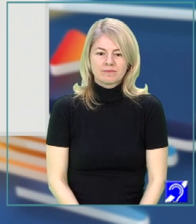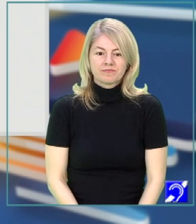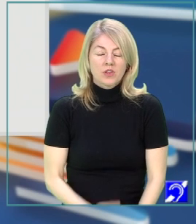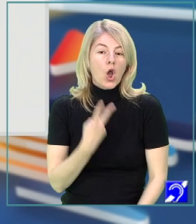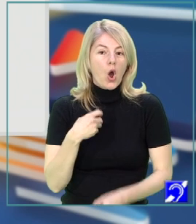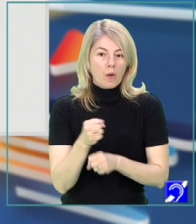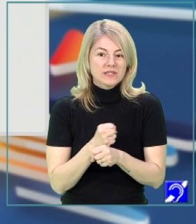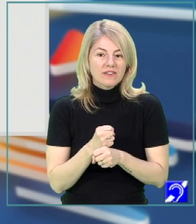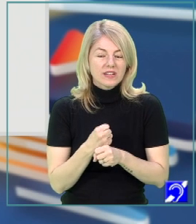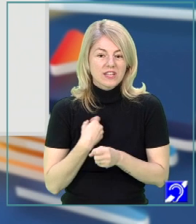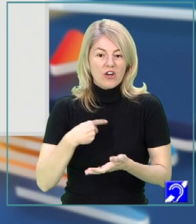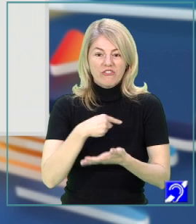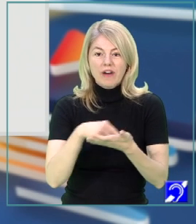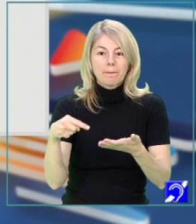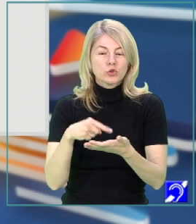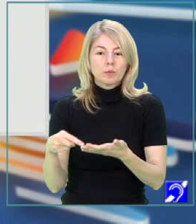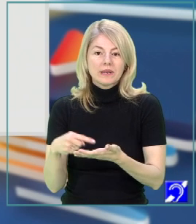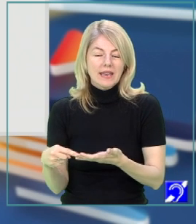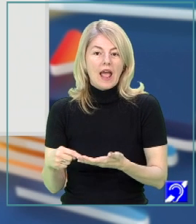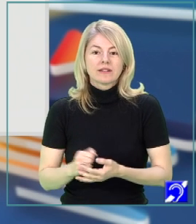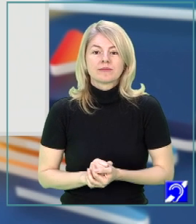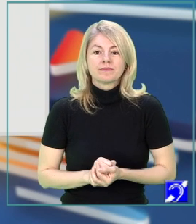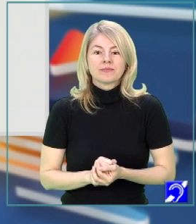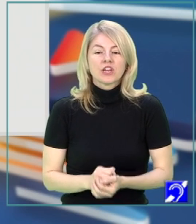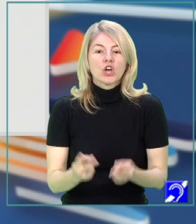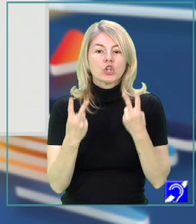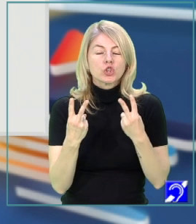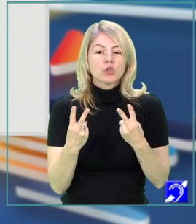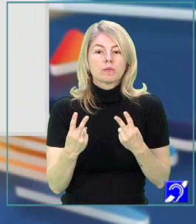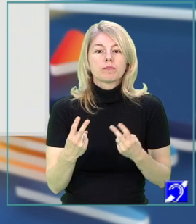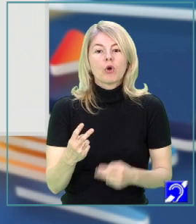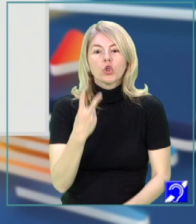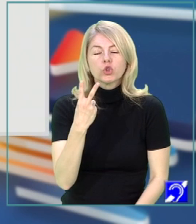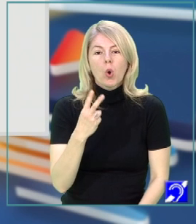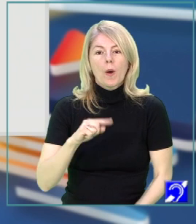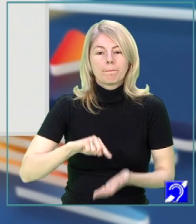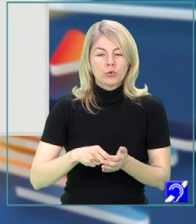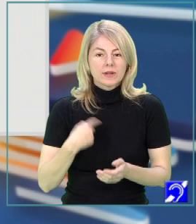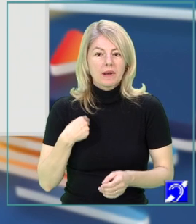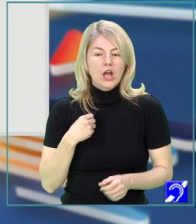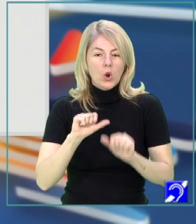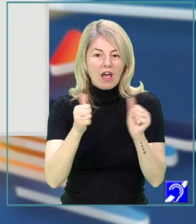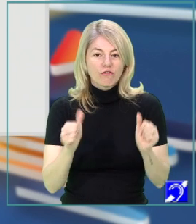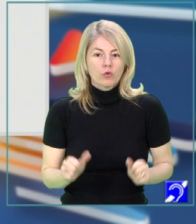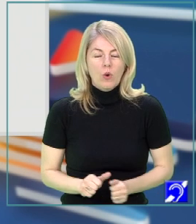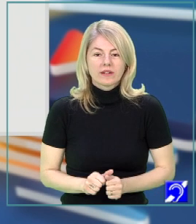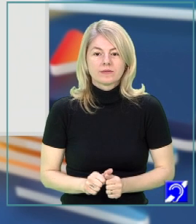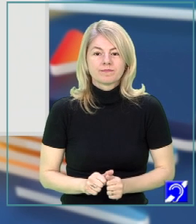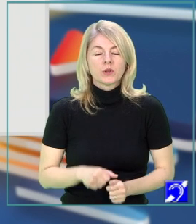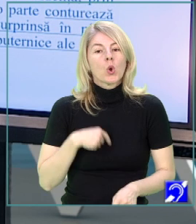observați că v-am marcat, v-am subliniat cele două aspecte esențiale pe care le-am formulat în introducere.